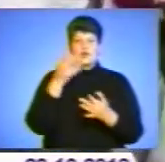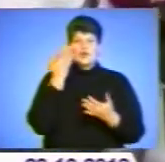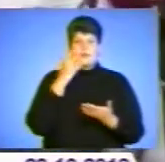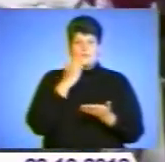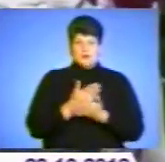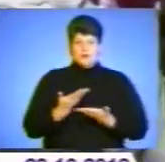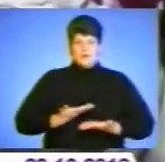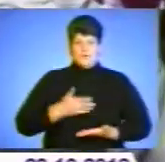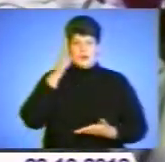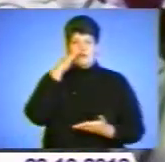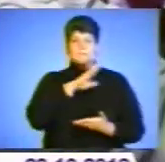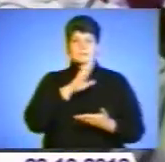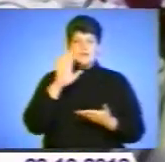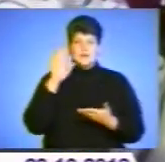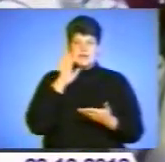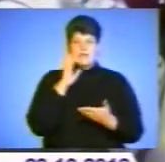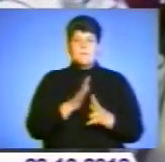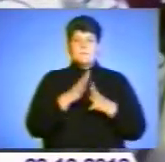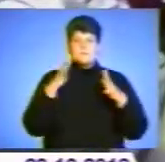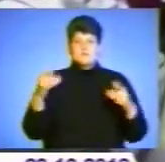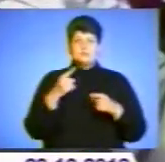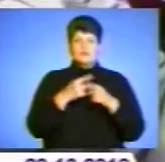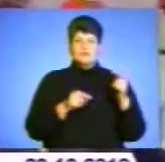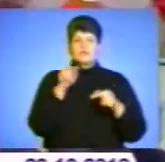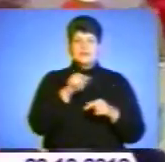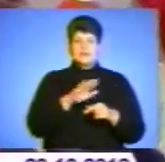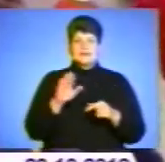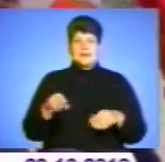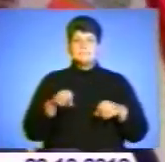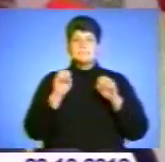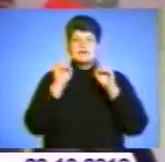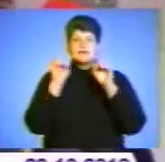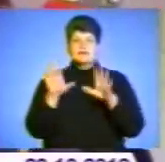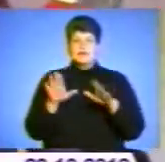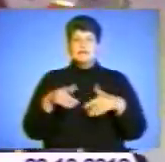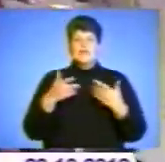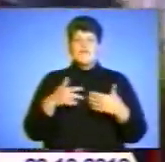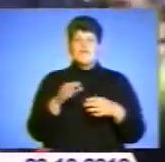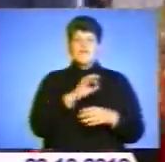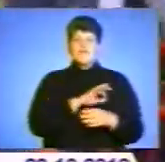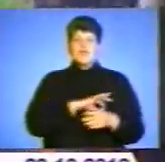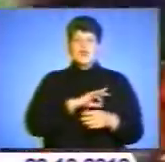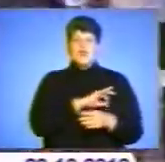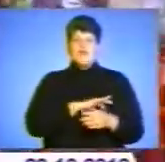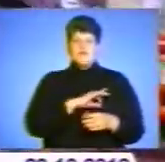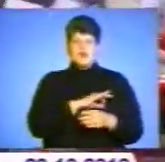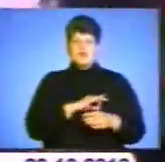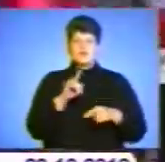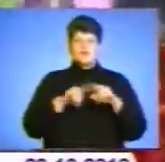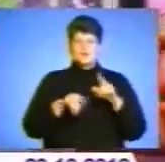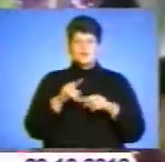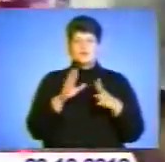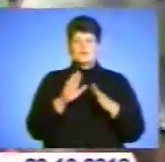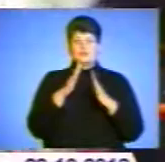З усиллями соціальних служб за останні роки більше половини таких дітей передали на вихованення з інтернатів у родини чи до будинків сімейного типу. Утім,